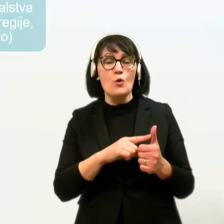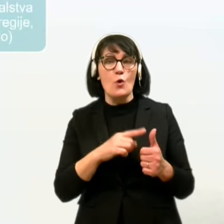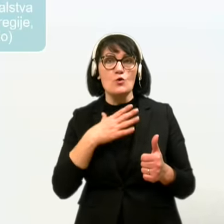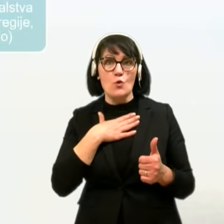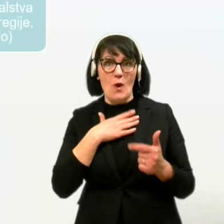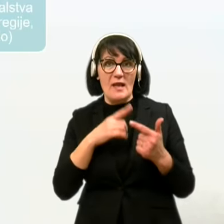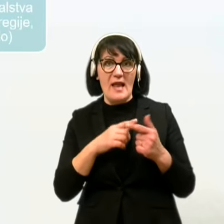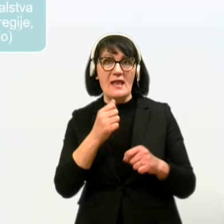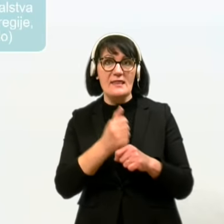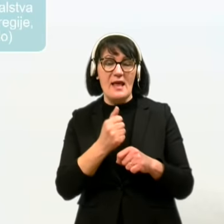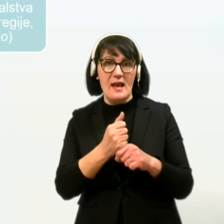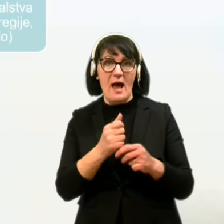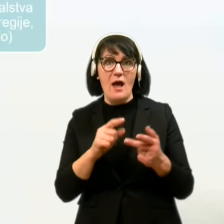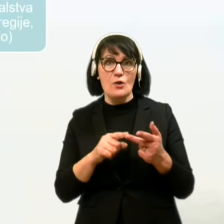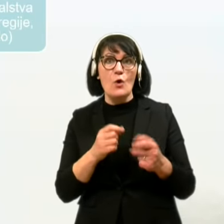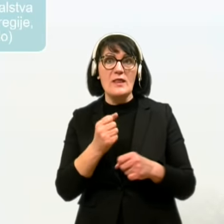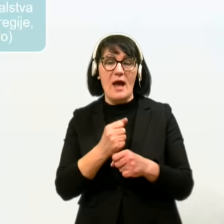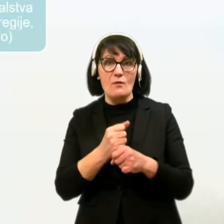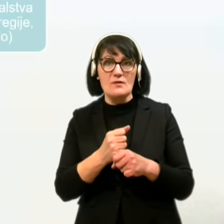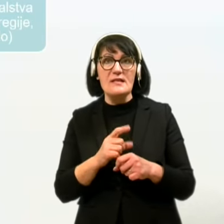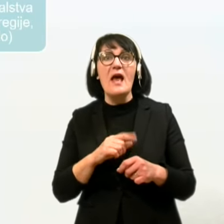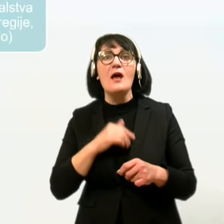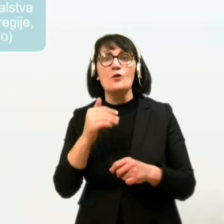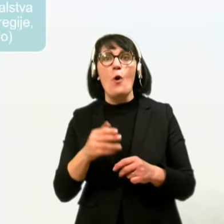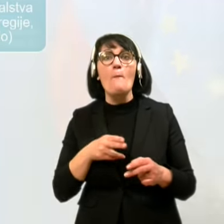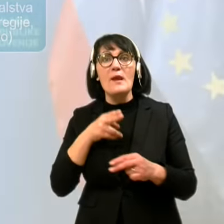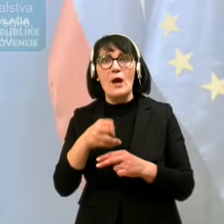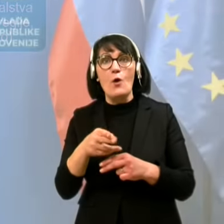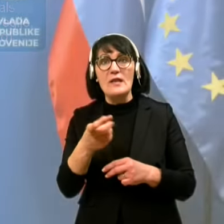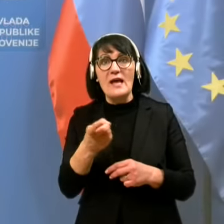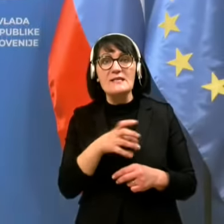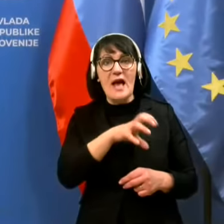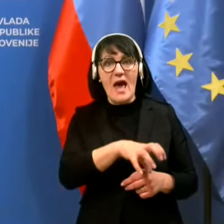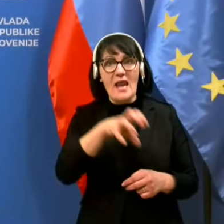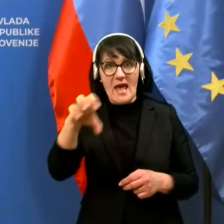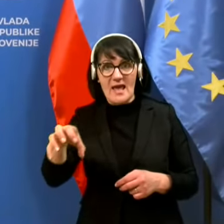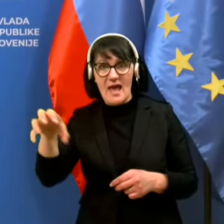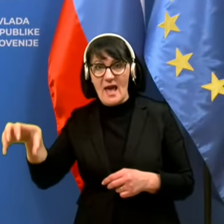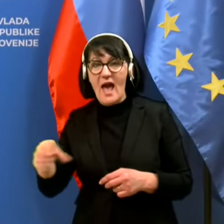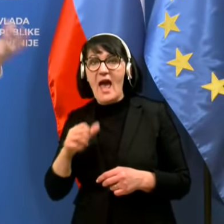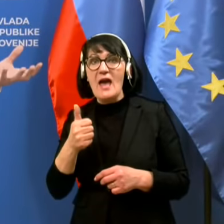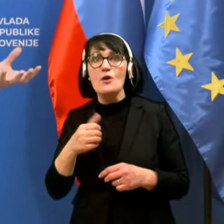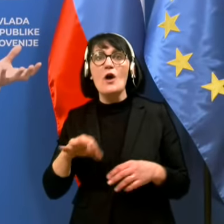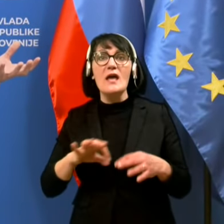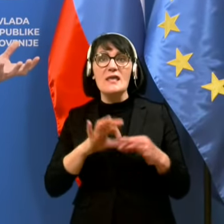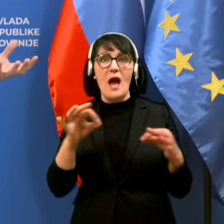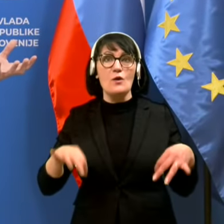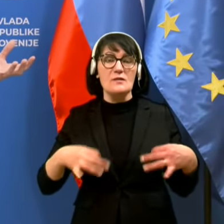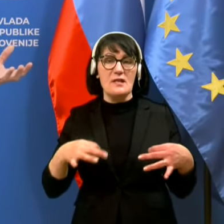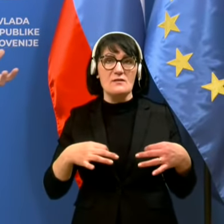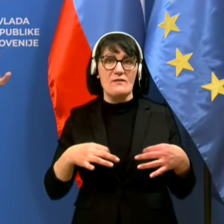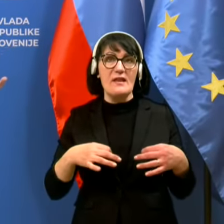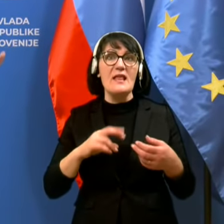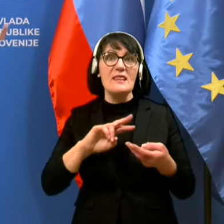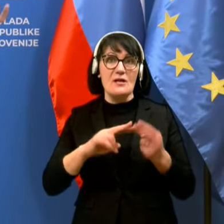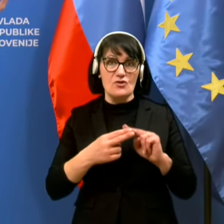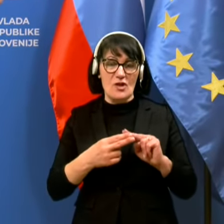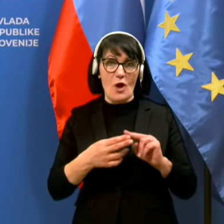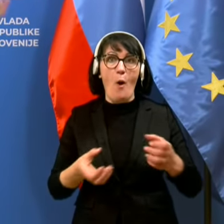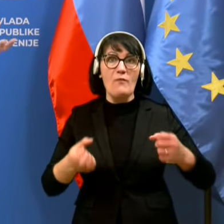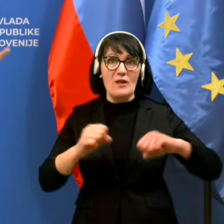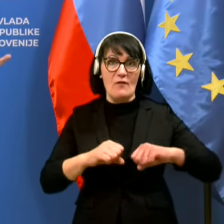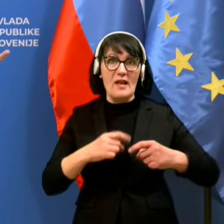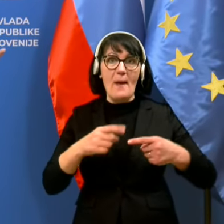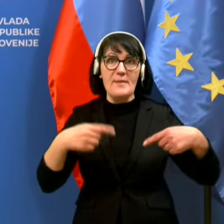dejavnosti, do prehoda iz regi. In seveda tukaj le zdaj nastane problem, Eno je javno zdravstveni aspekt obvladovanja epidemije. Eno je,